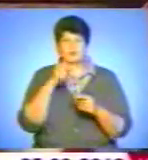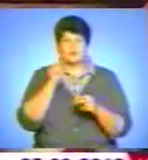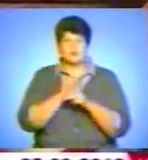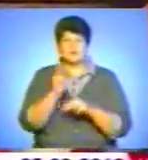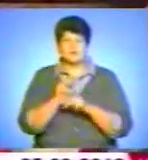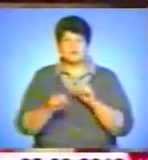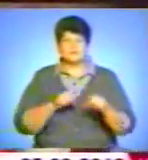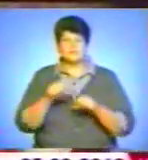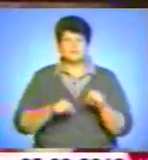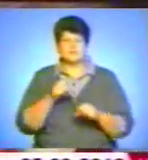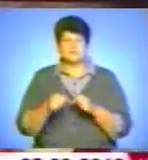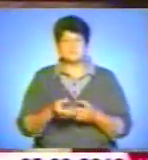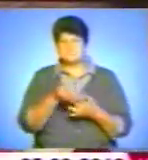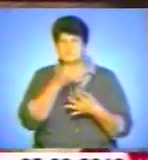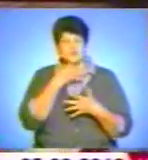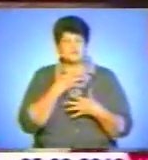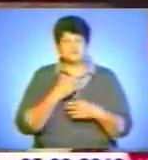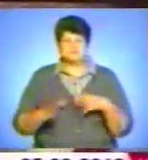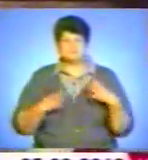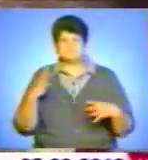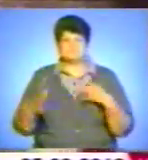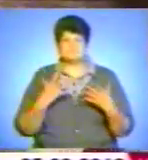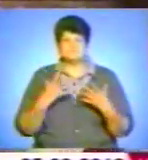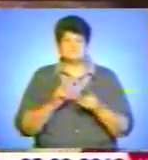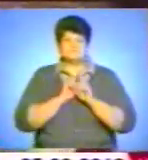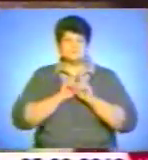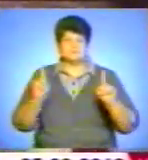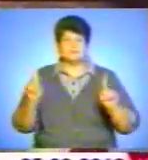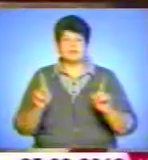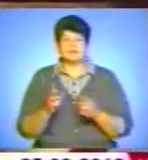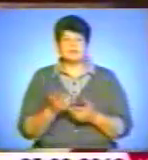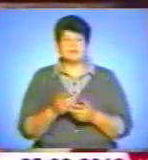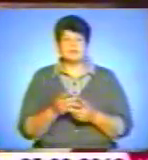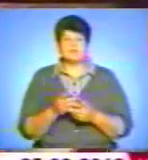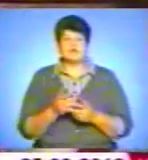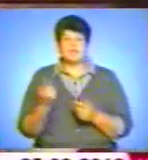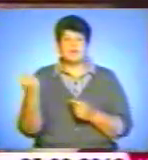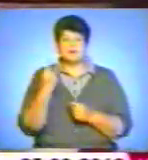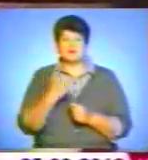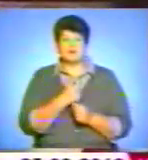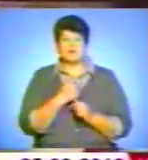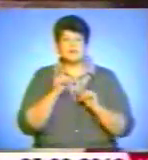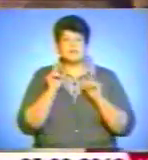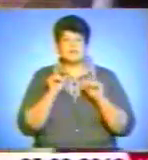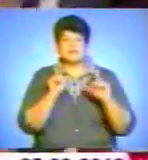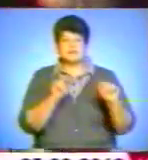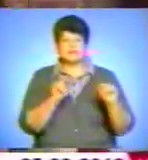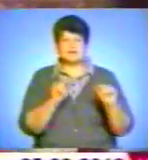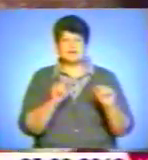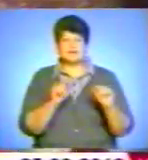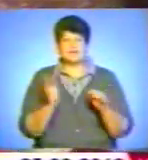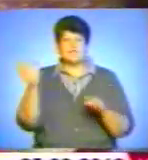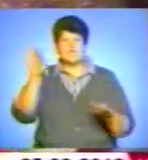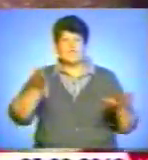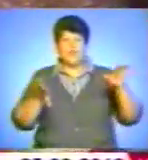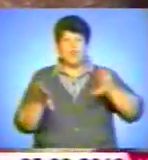Перший занос сподобав «Ездрайв», це екстрім. І тоді перше хотів їздити на МТБ, по горах